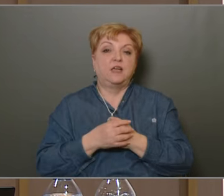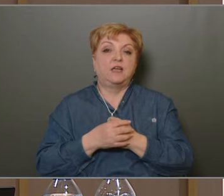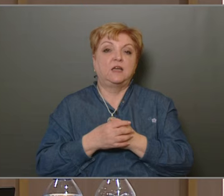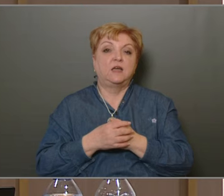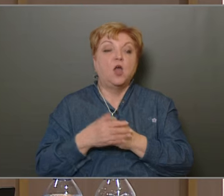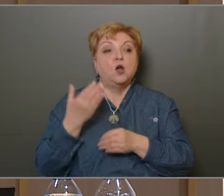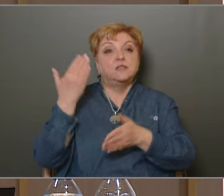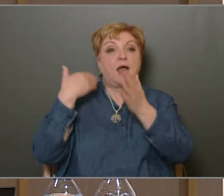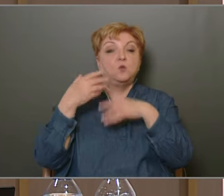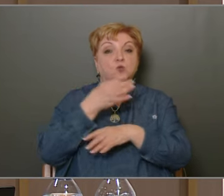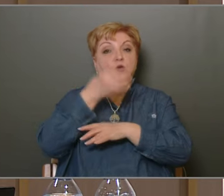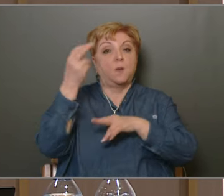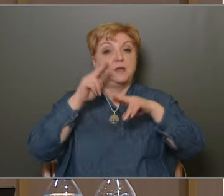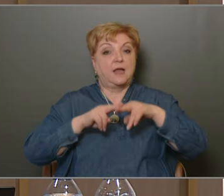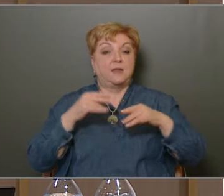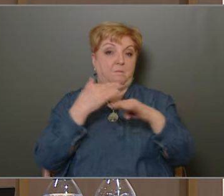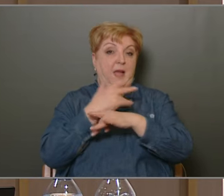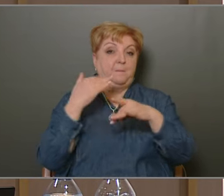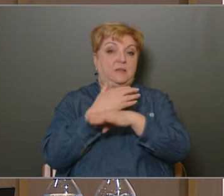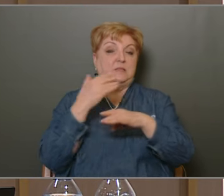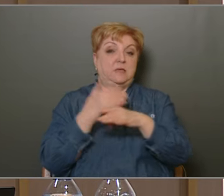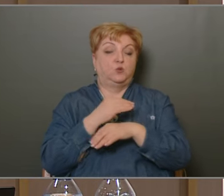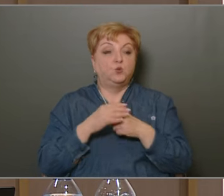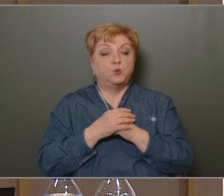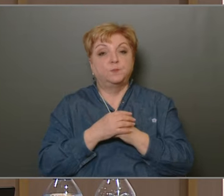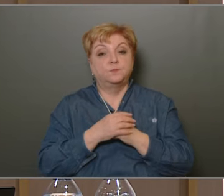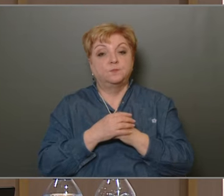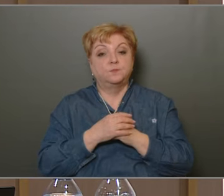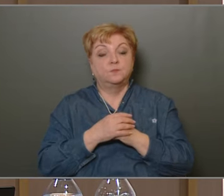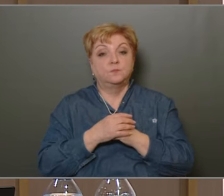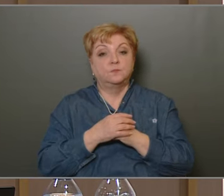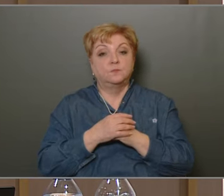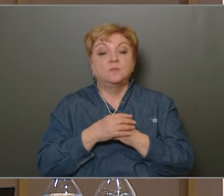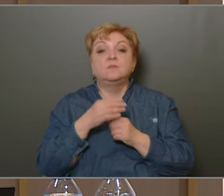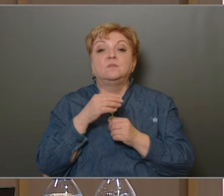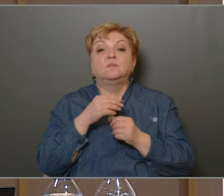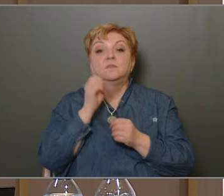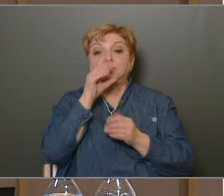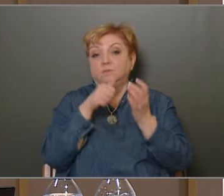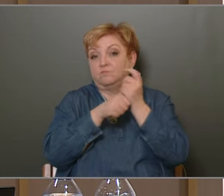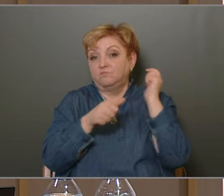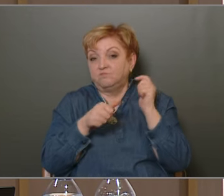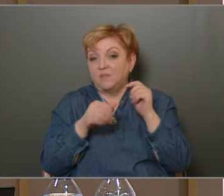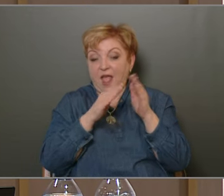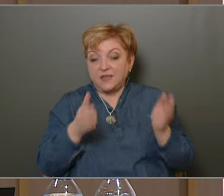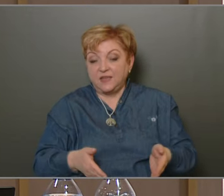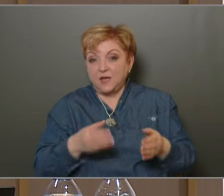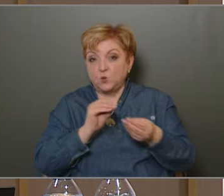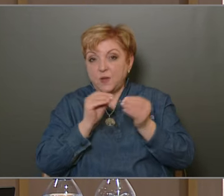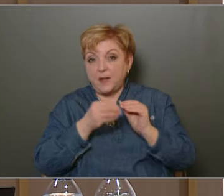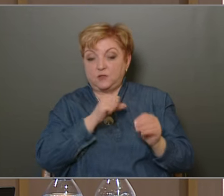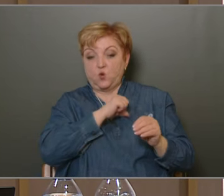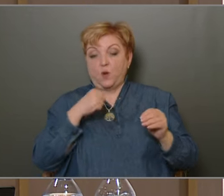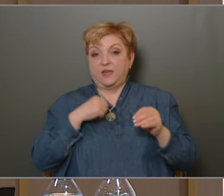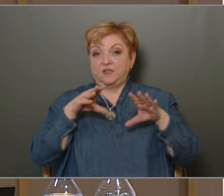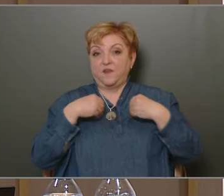előző napi rendnél is megbeszéltük az köztelhet felügyeletnél. Eberülék gyűjtő edények üzemeltetés, ez is egy önként fállalt feladat,